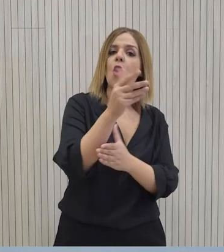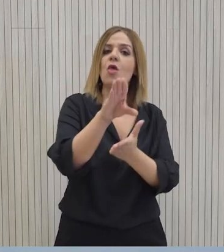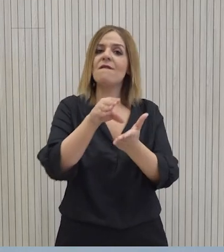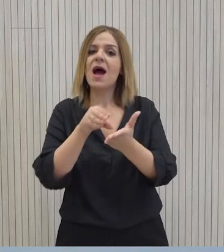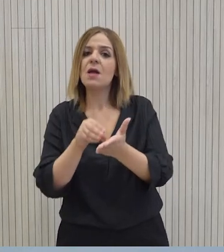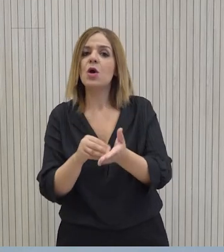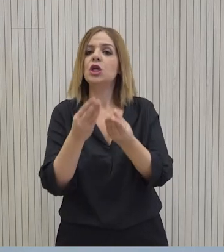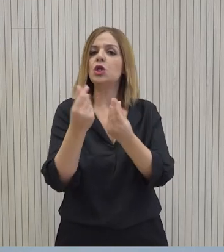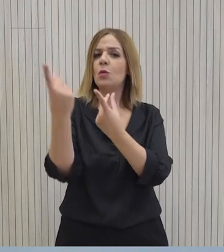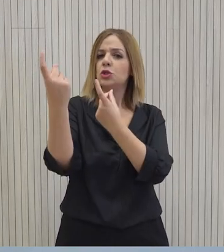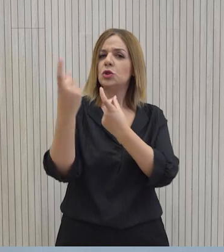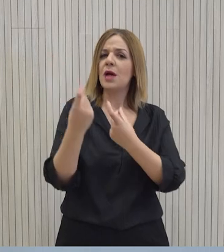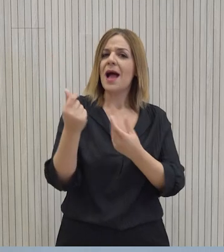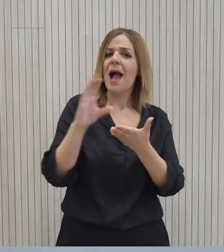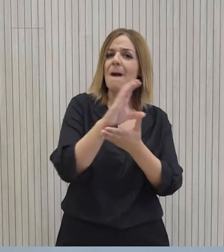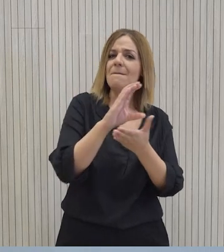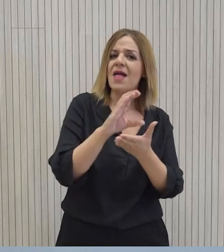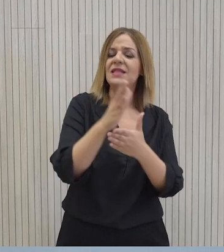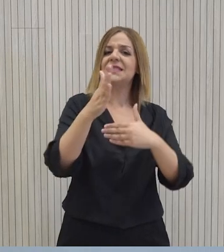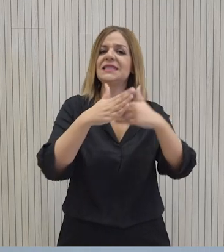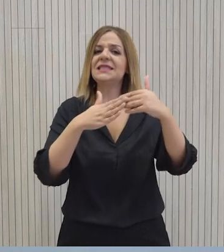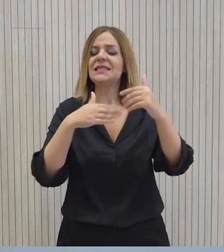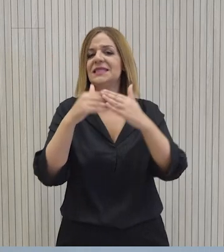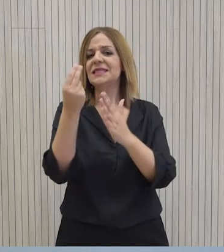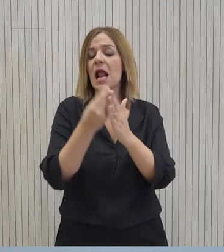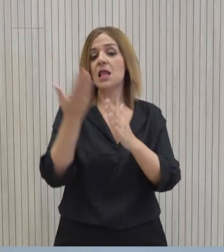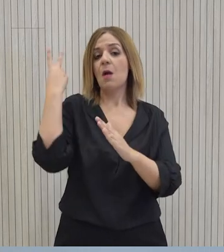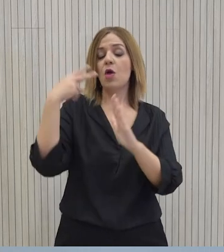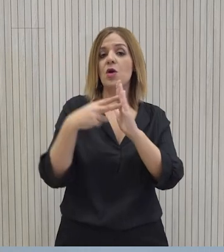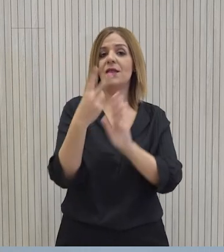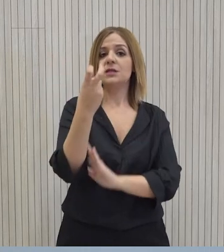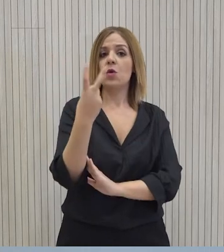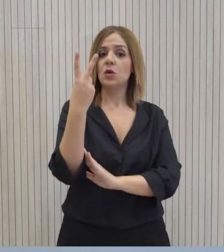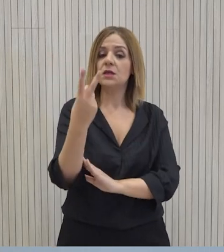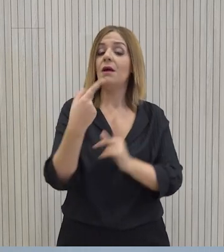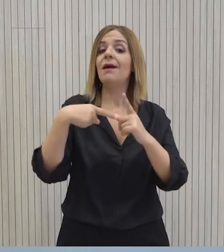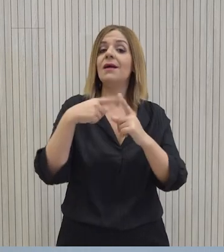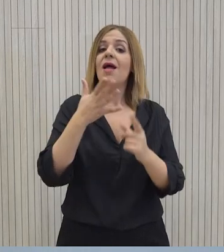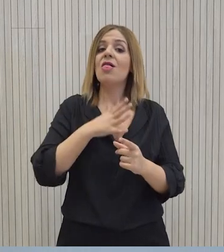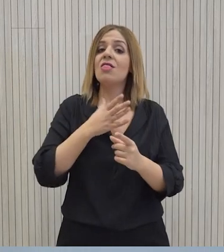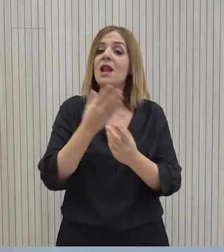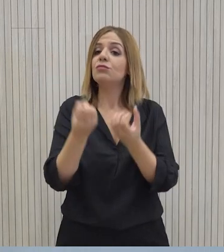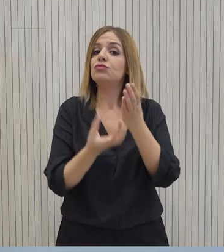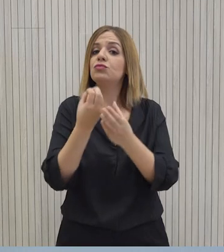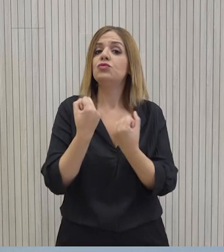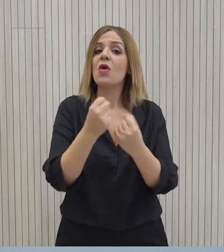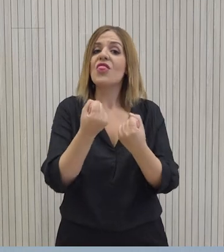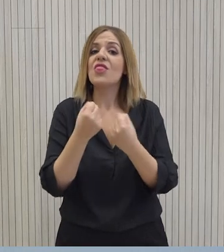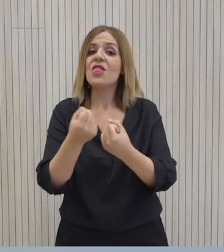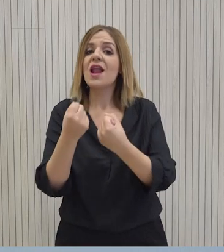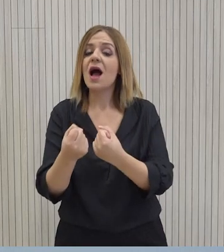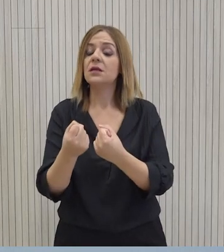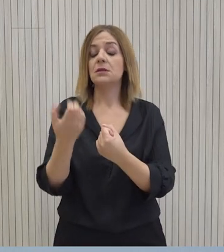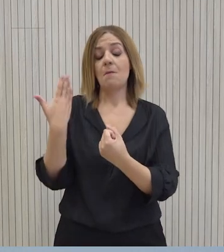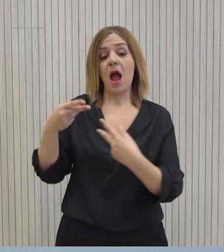στρατηγικής προσέλθυνσης επενδύσεων και ταλέντου που εφαρμόζεται από το 2022 καθώς και ενίσυσή της με νέες δράσεις οι οποίες